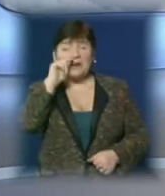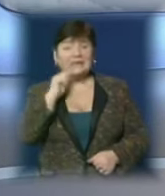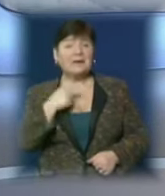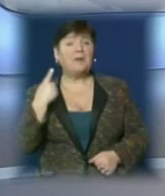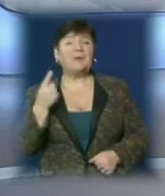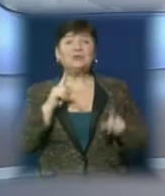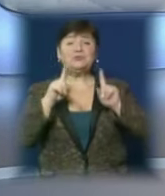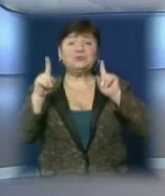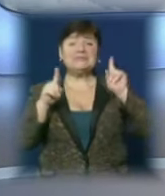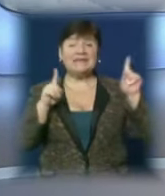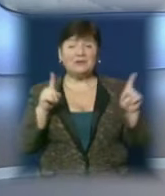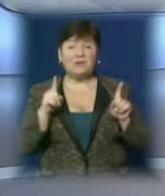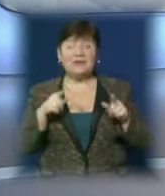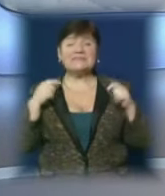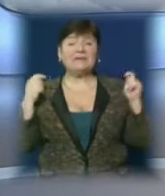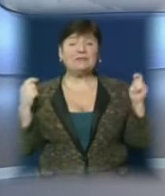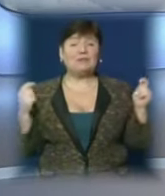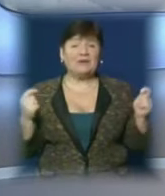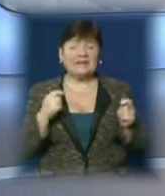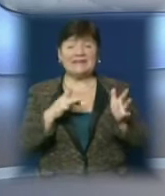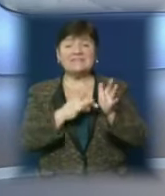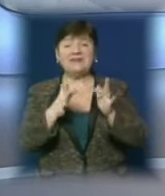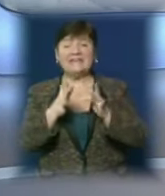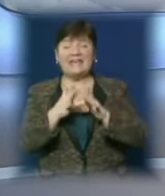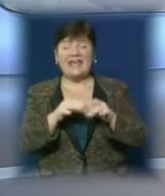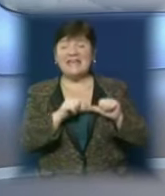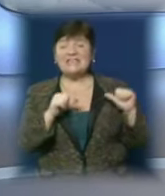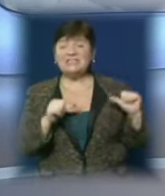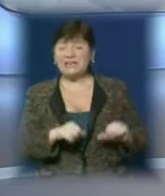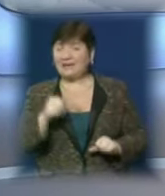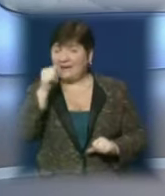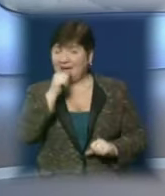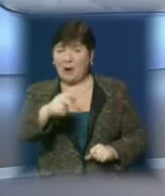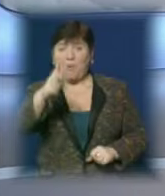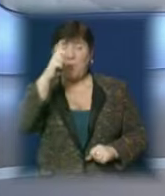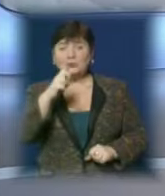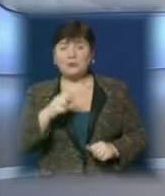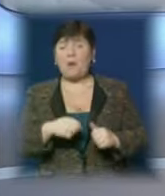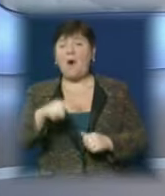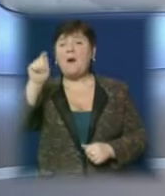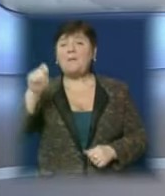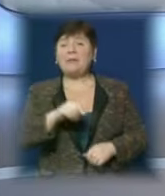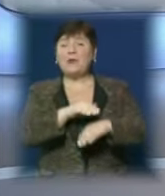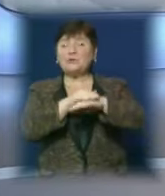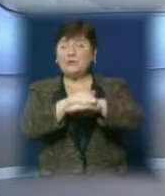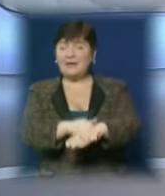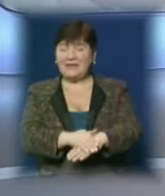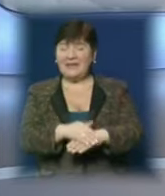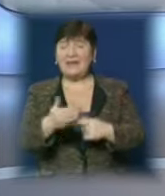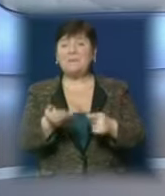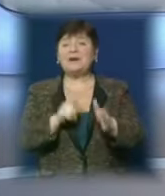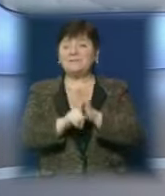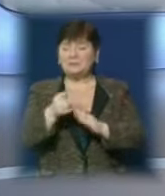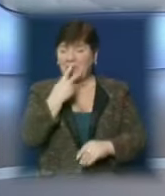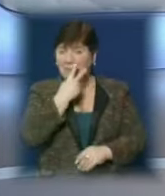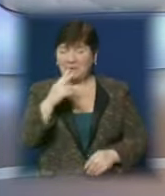першу зірку і святкуватимуть святий щедрий рік. Божого благословення кожній родині зі святами минулими і прийдешніми.